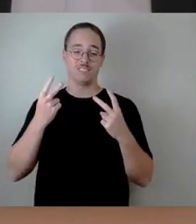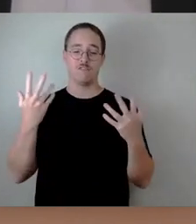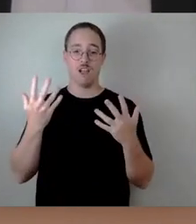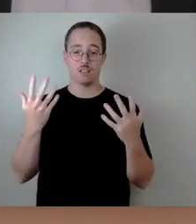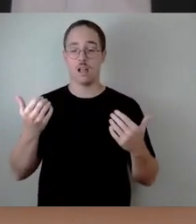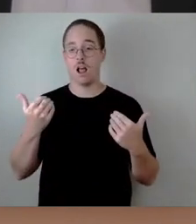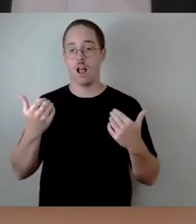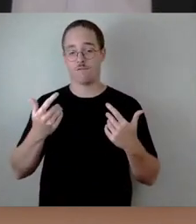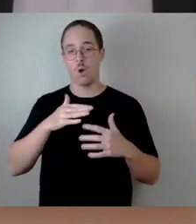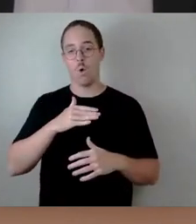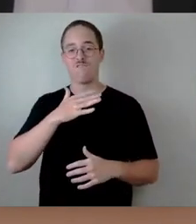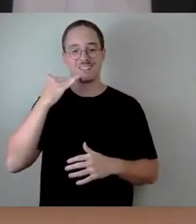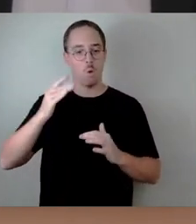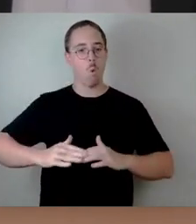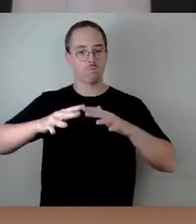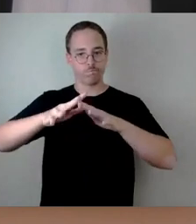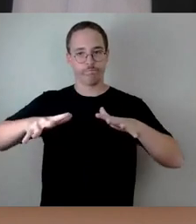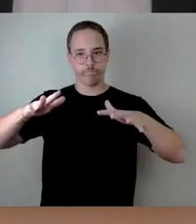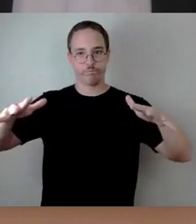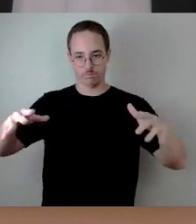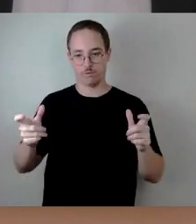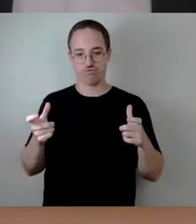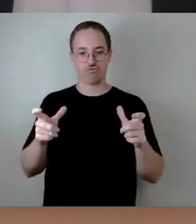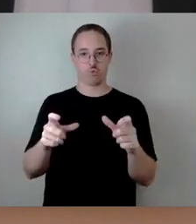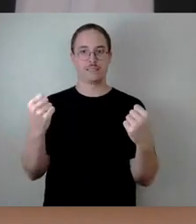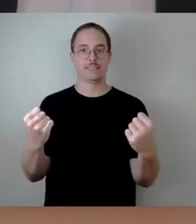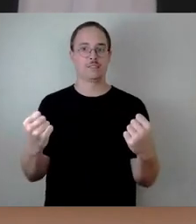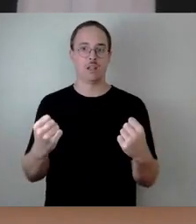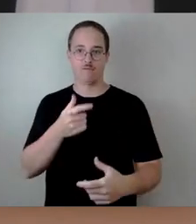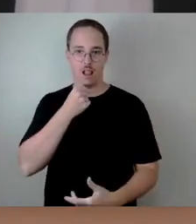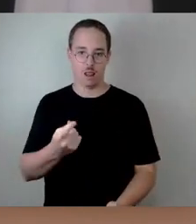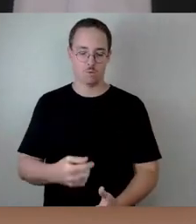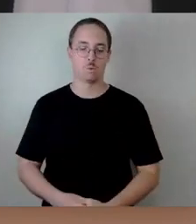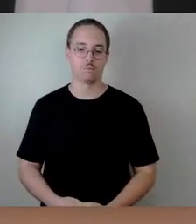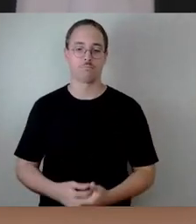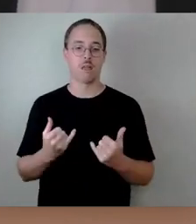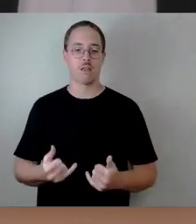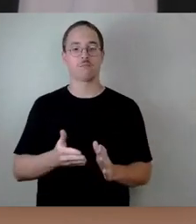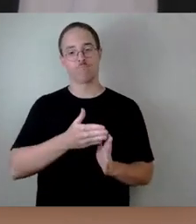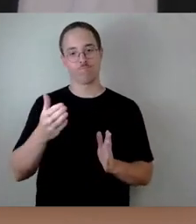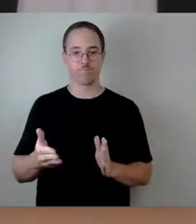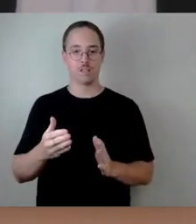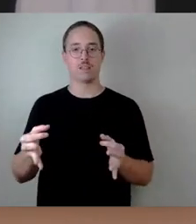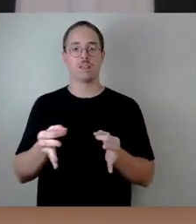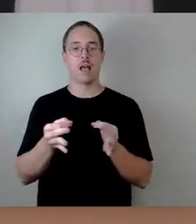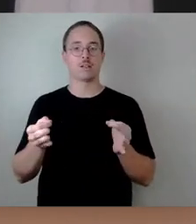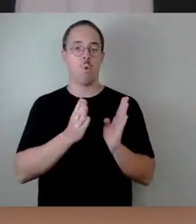Damit kommen wir jetzt zum Tagesordnungspunkt 2, Fragestunde der Mitglieder des...